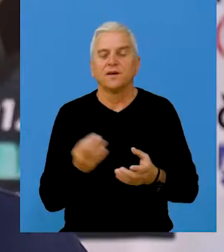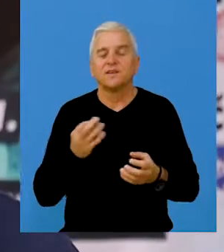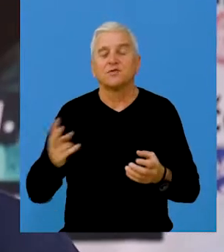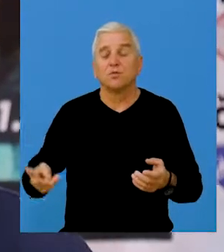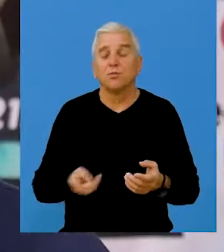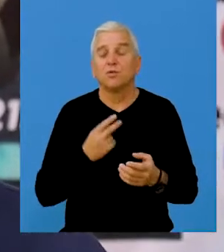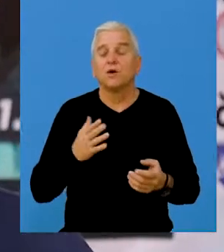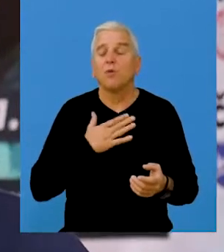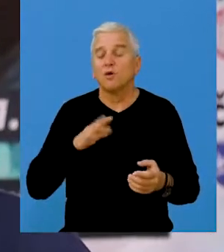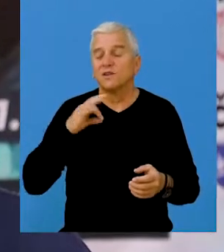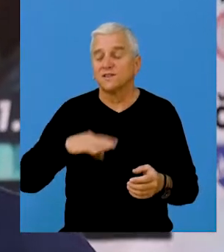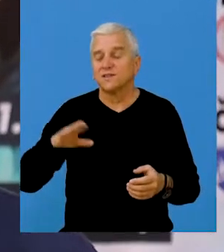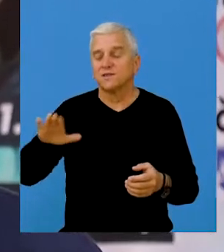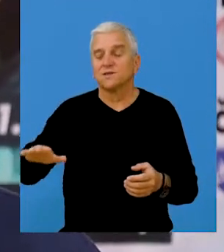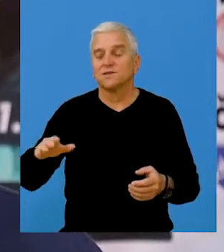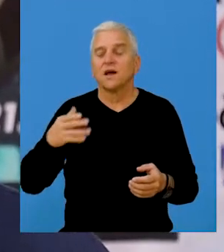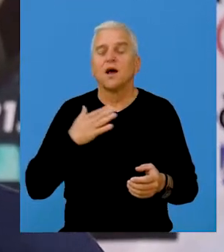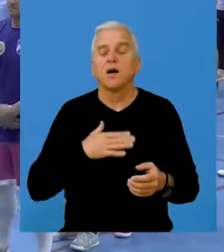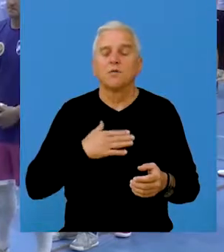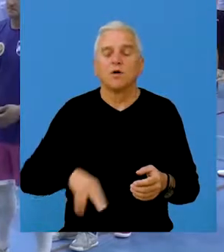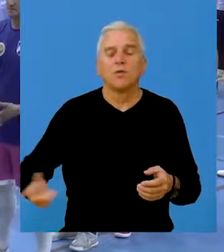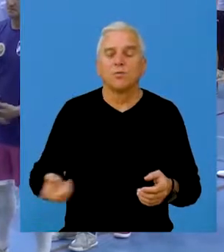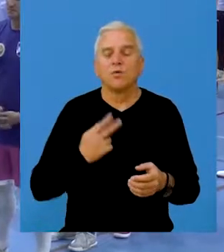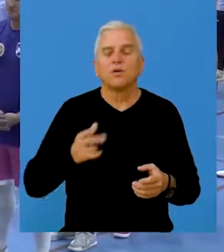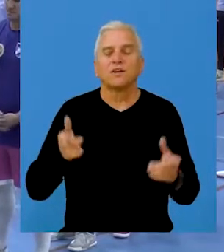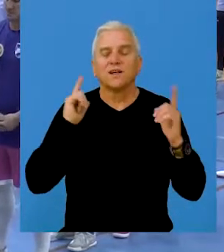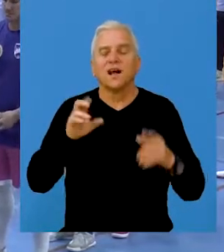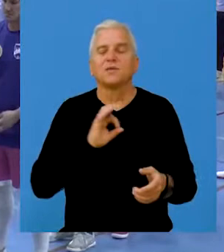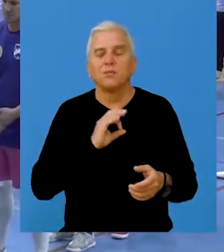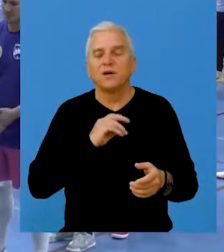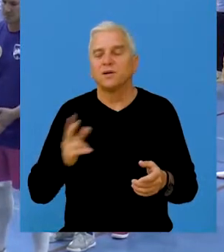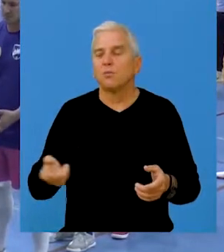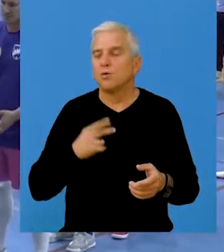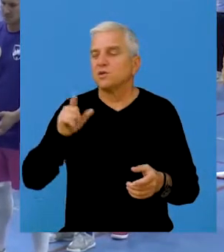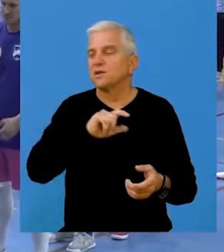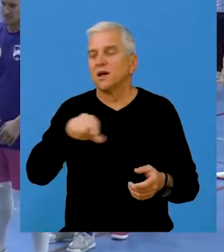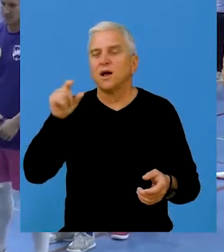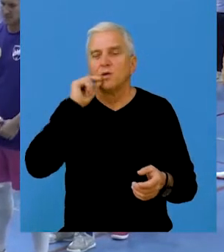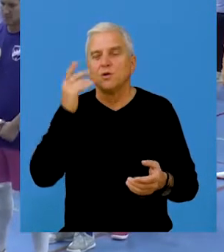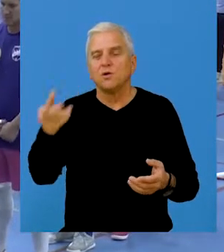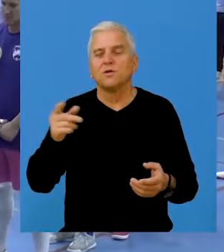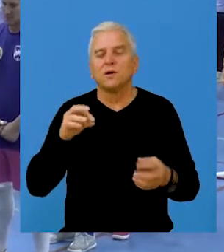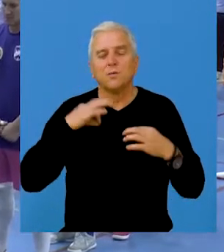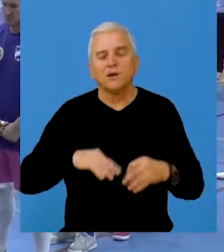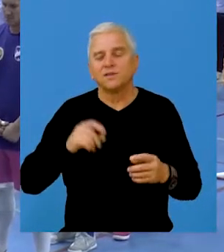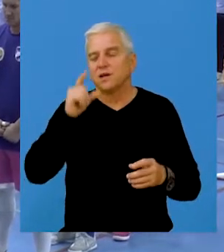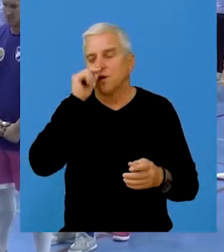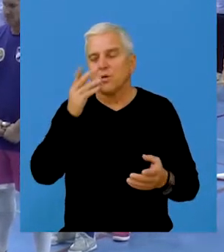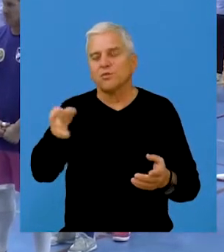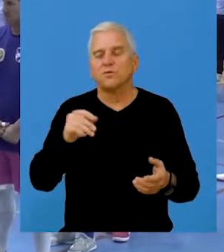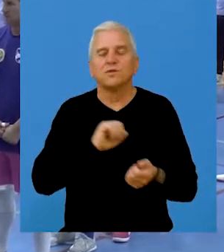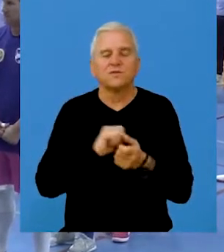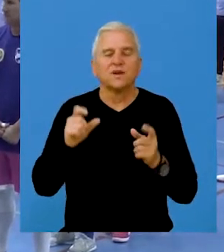sam na mog sina, ponosan sam na grad Beče, poznat sam na ove ljude, ovde sve predsjednika